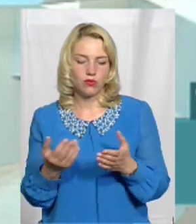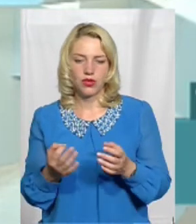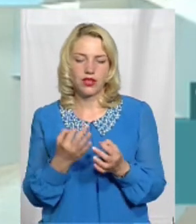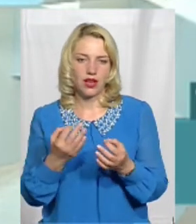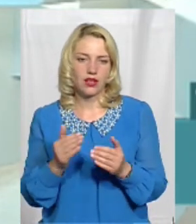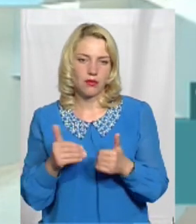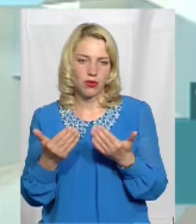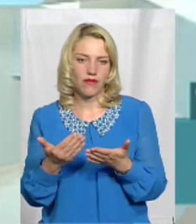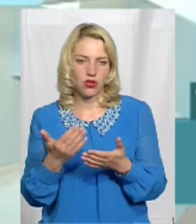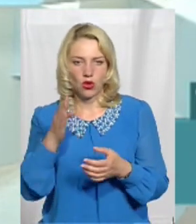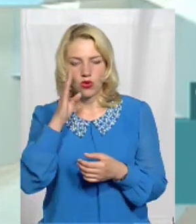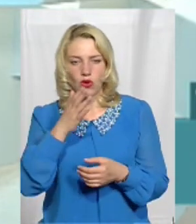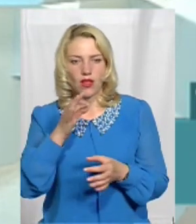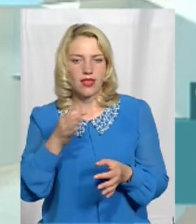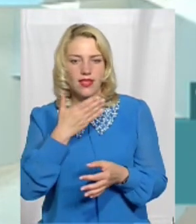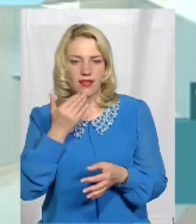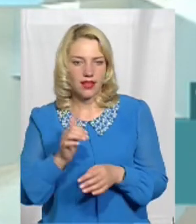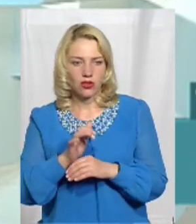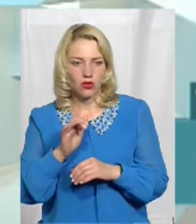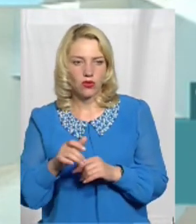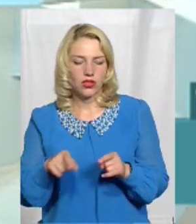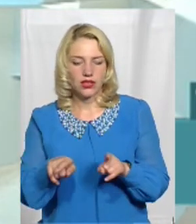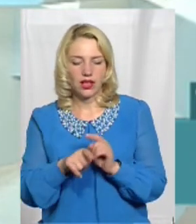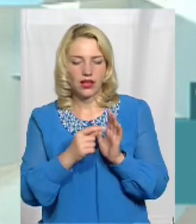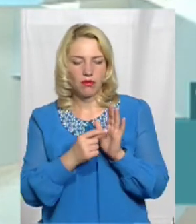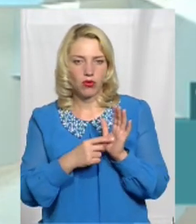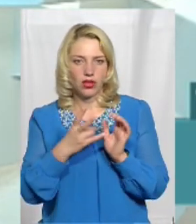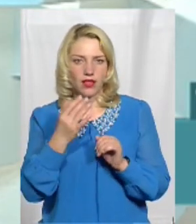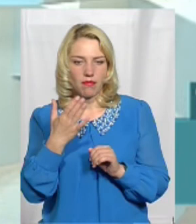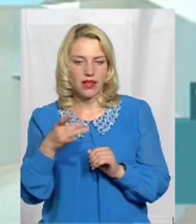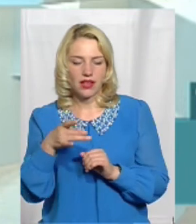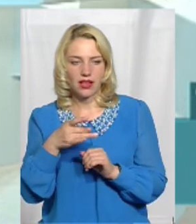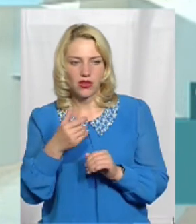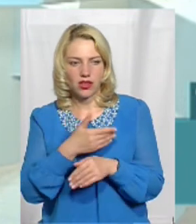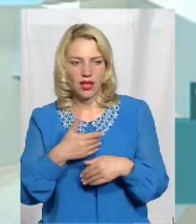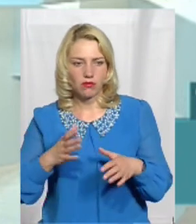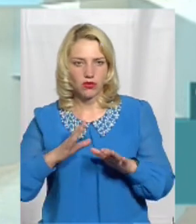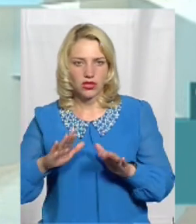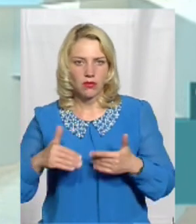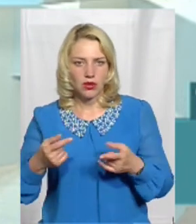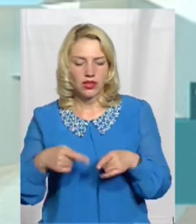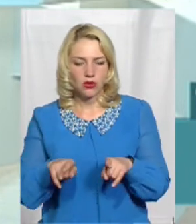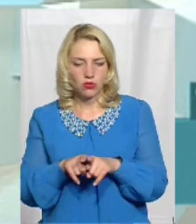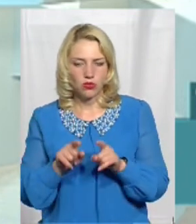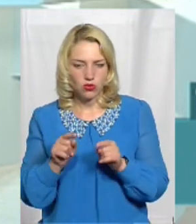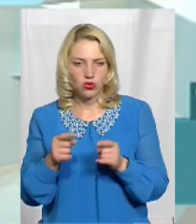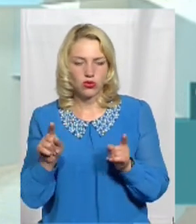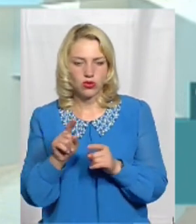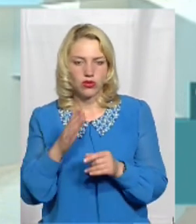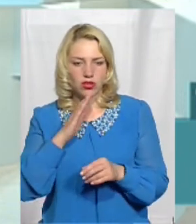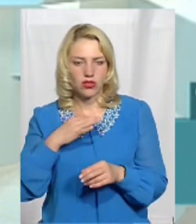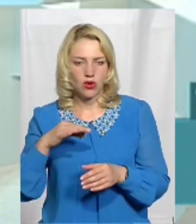від нього не находило Я хочу сказати, що такий поділ на п'ять районів Нам запропонований тому, що наша область має